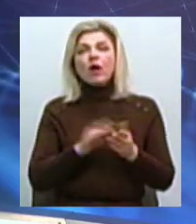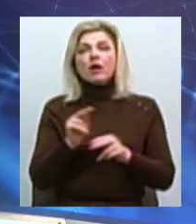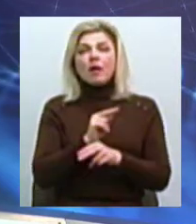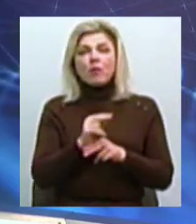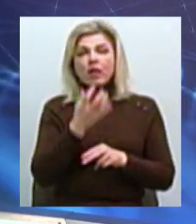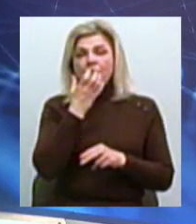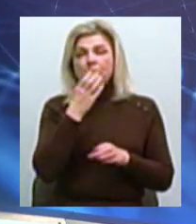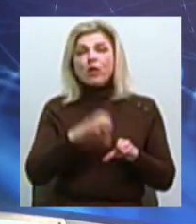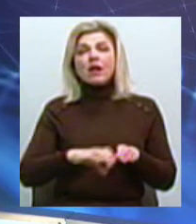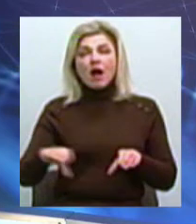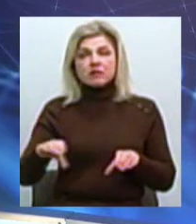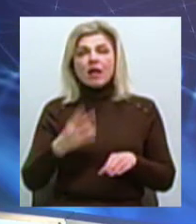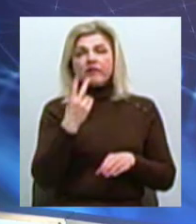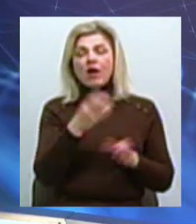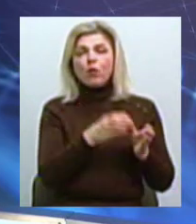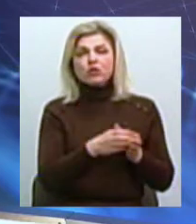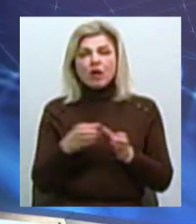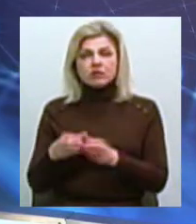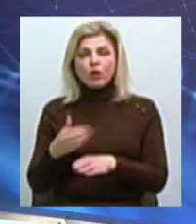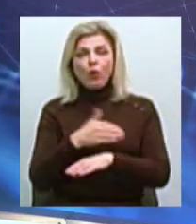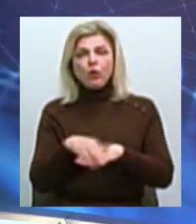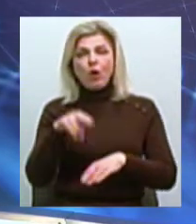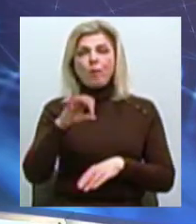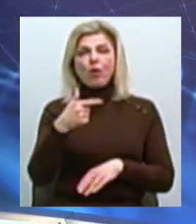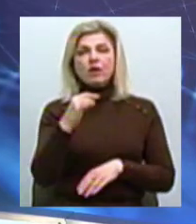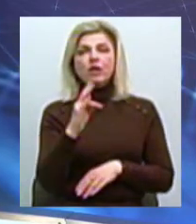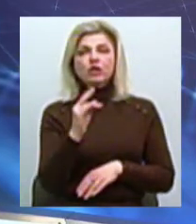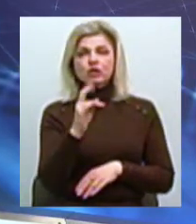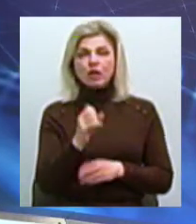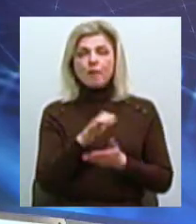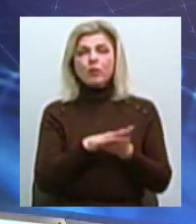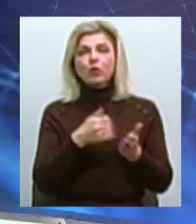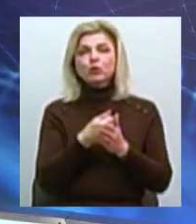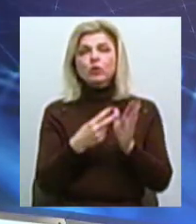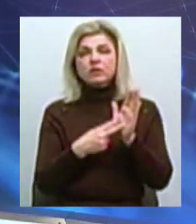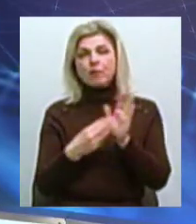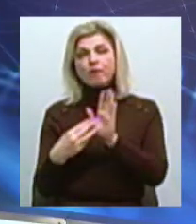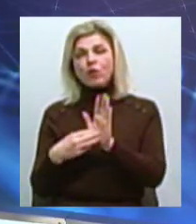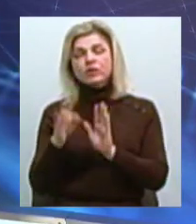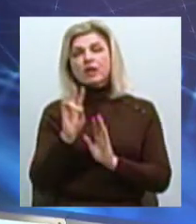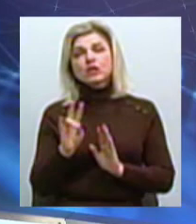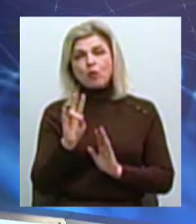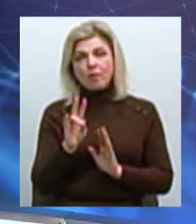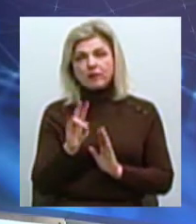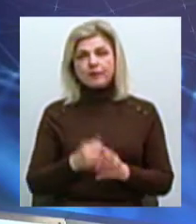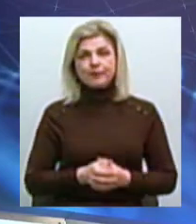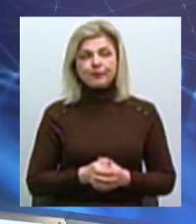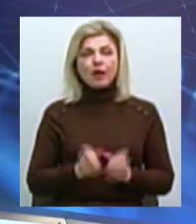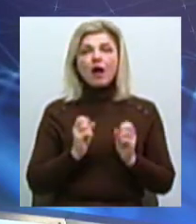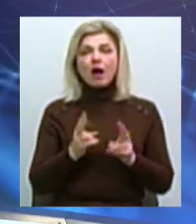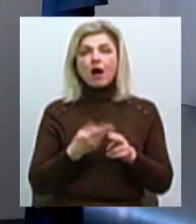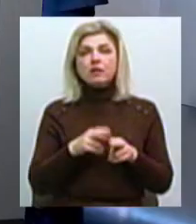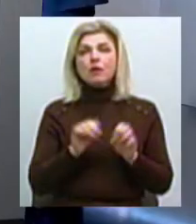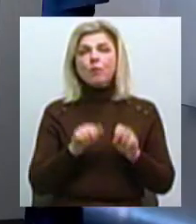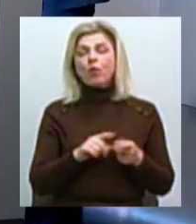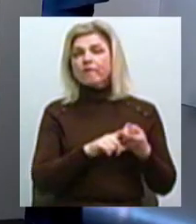теплотрасах На двох ділянках по вулиці Пограничній він триватиме до 7 і 8 листопада, відповідно Як це може вплинути